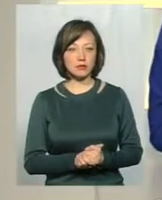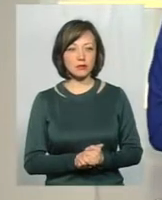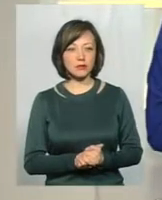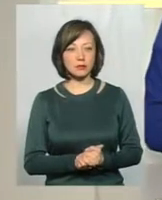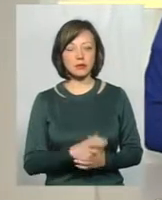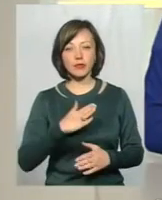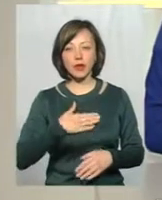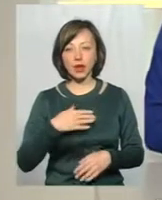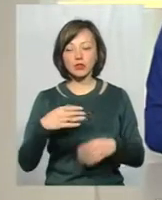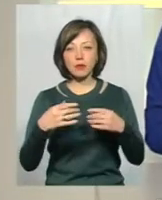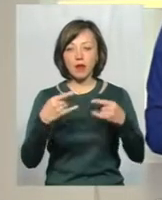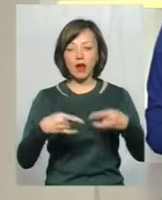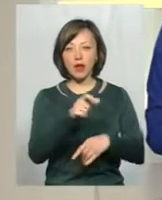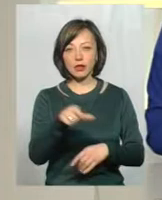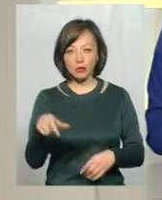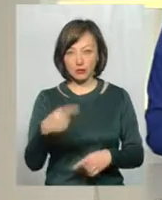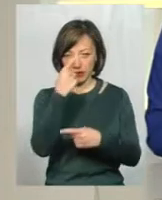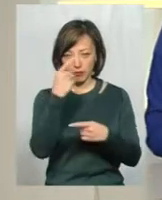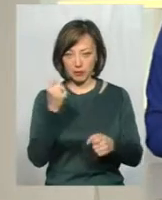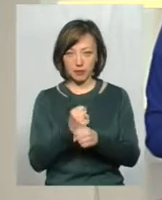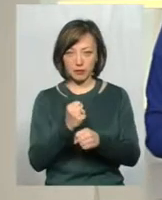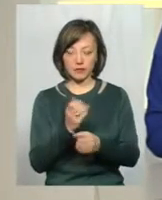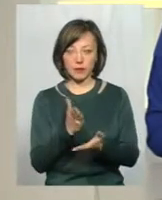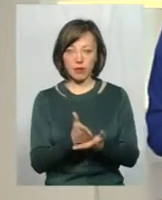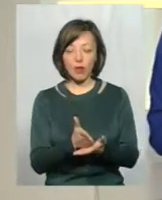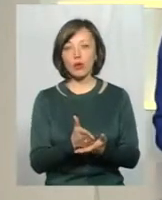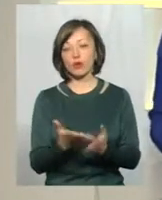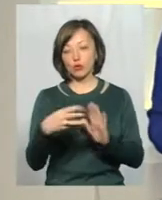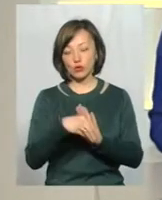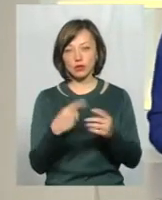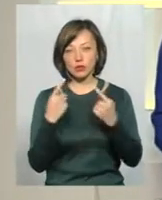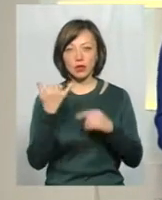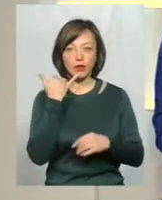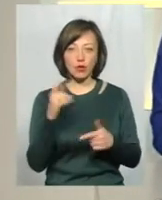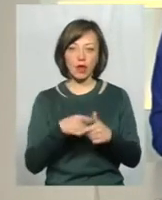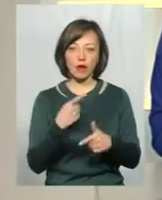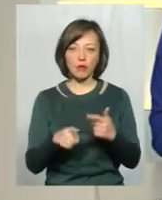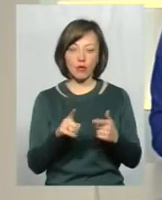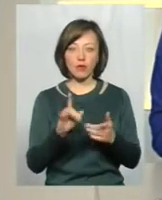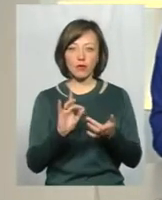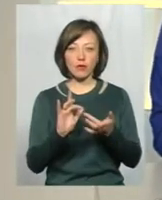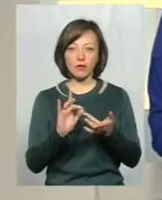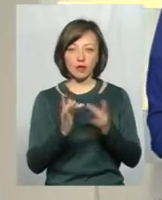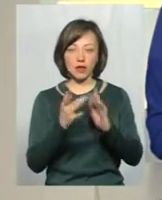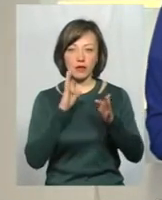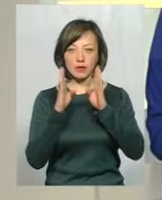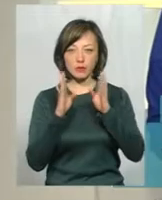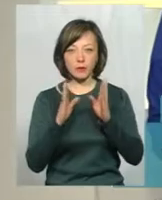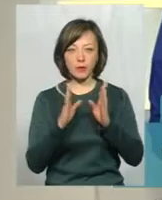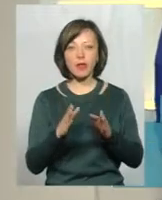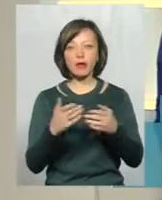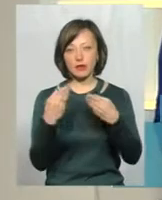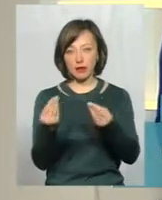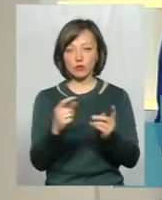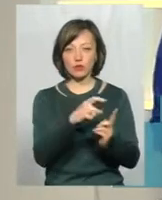Нашим глядачам, я нагадую, що ми працюємо у прямому ефірі, отож долучайтеся до нашої розмови телефонами або у соцмережі Фейсбук. А пані Світлана,